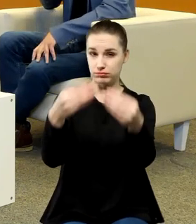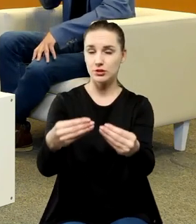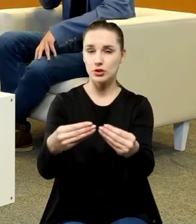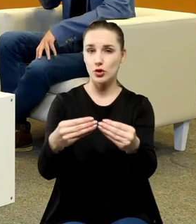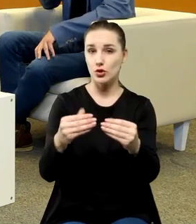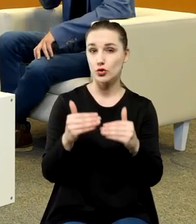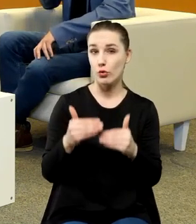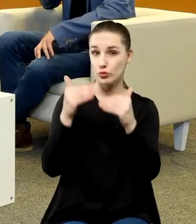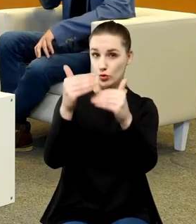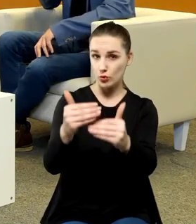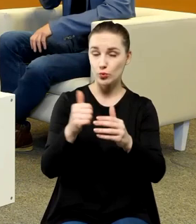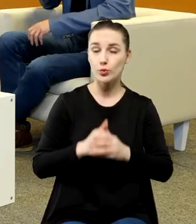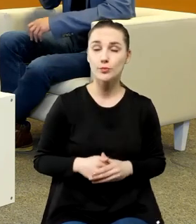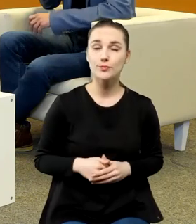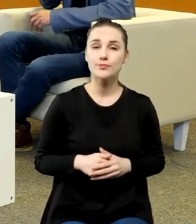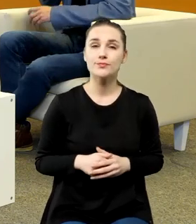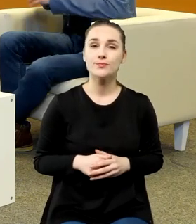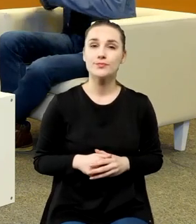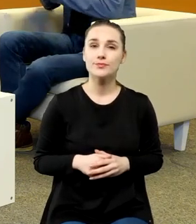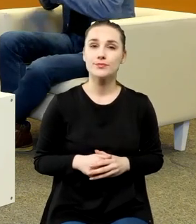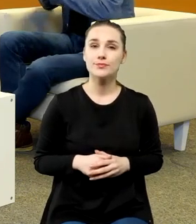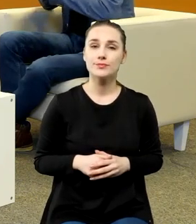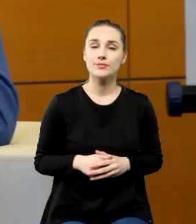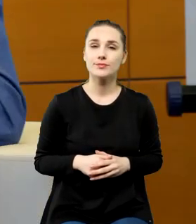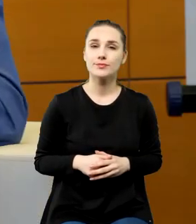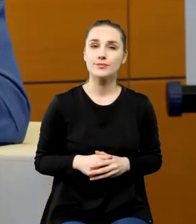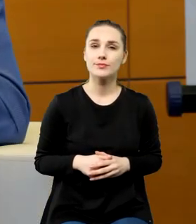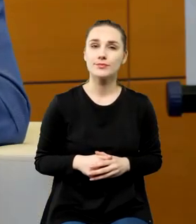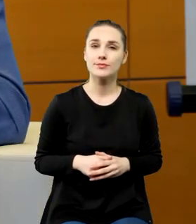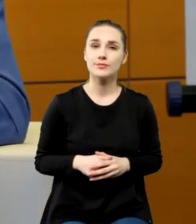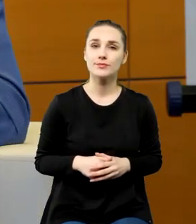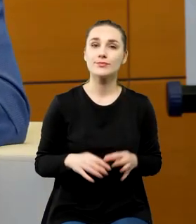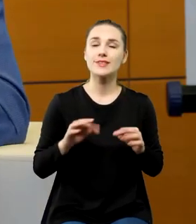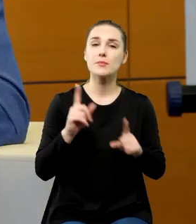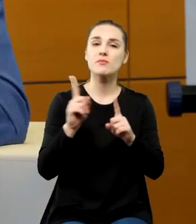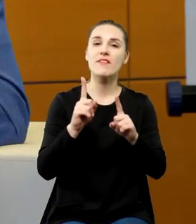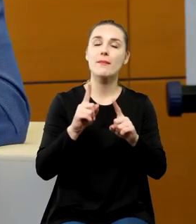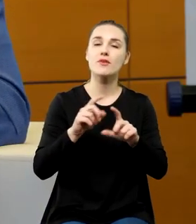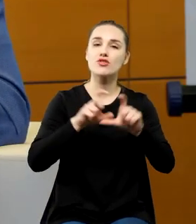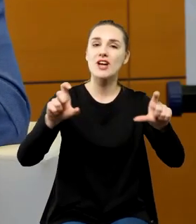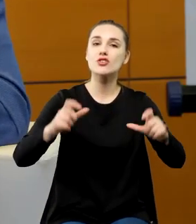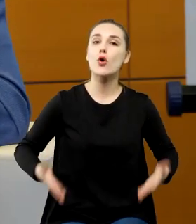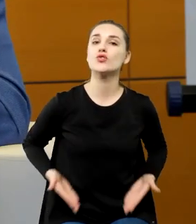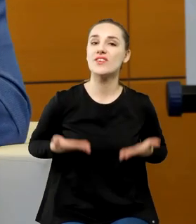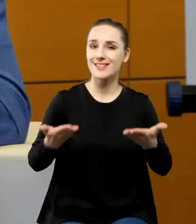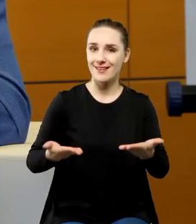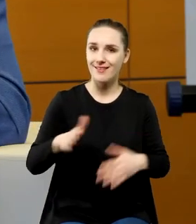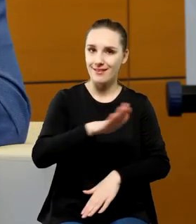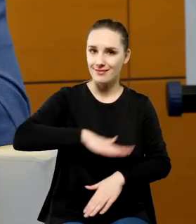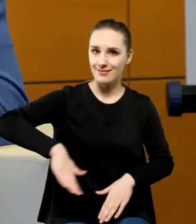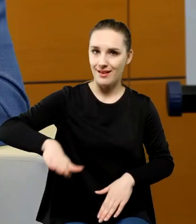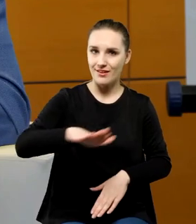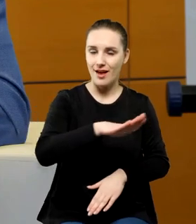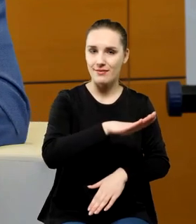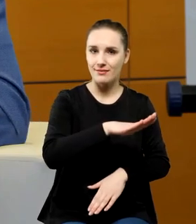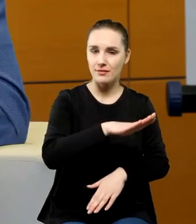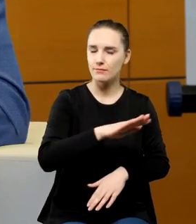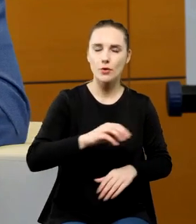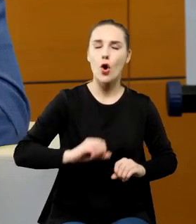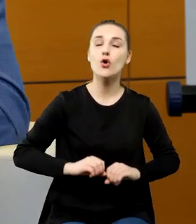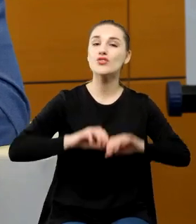naprzód i doszli do oświecenia w Polsce i do momentu, kiedy